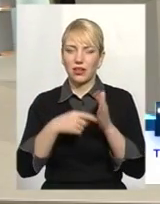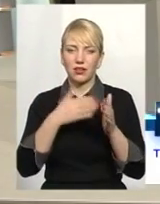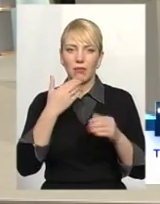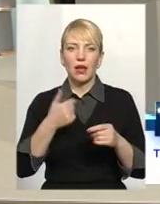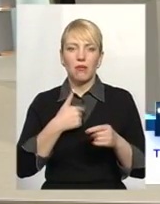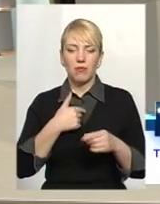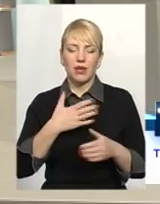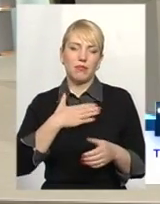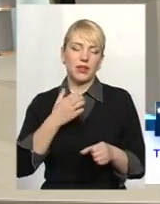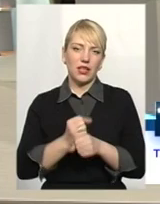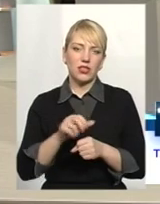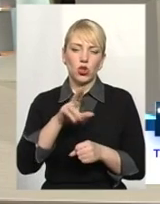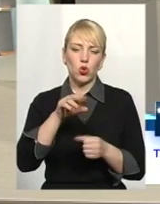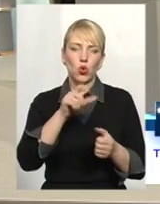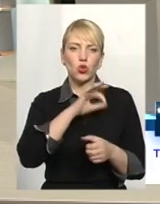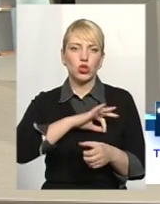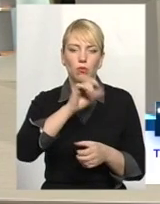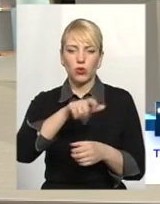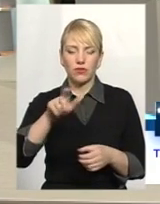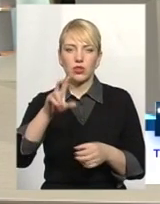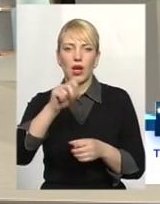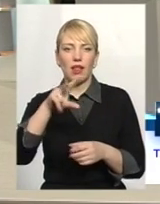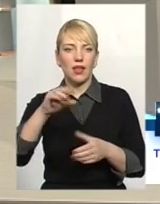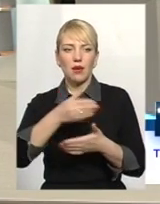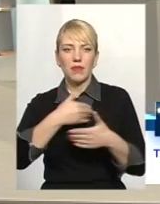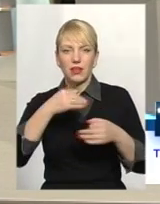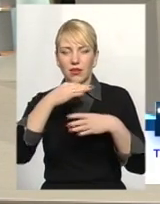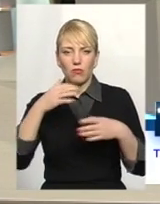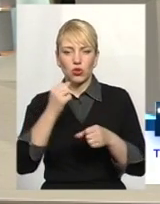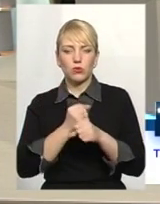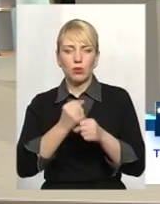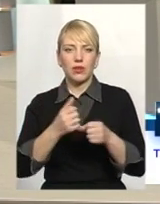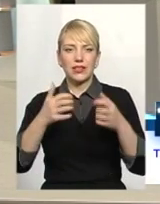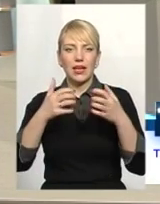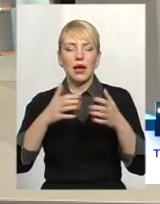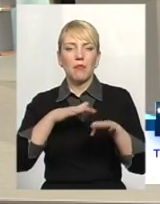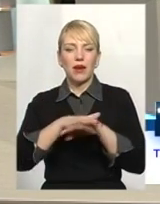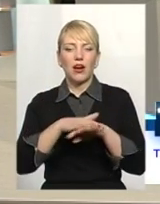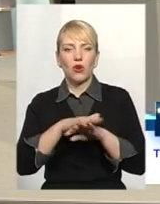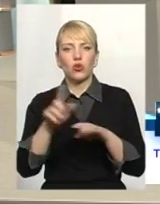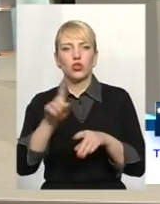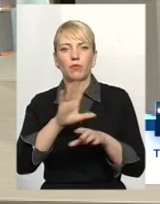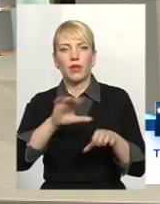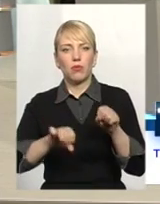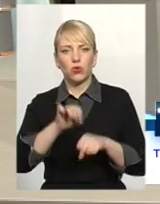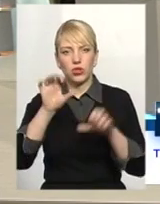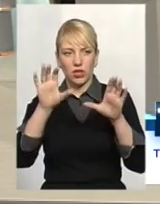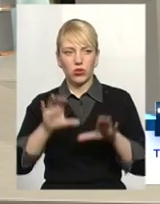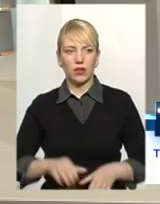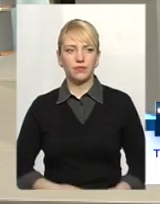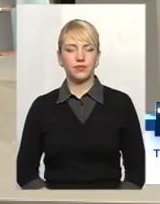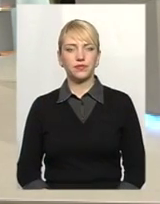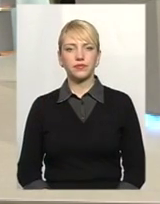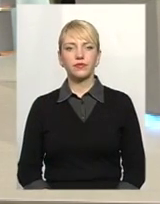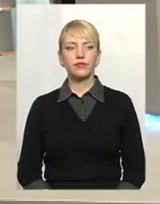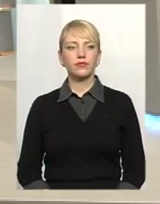претензій до споживачів, але ми не можемо їм зробити перерахунки, щоб не порушити законодавство. Дякую. Маємо